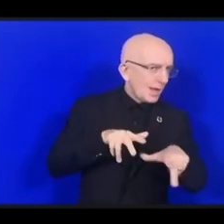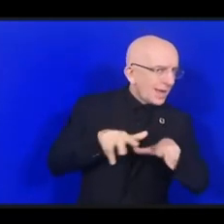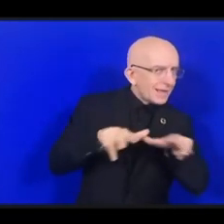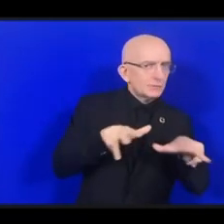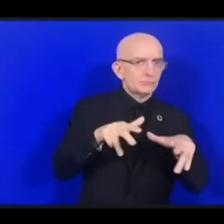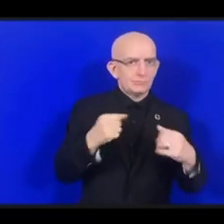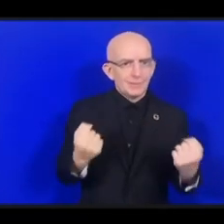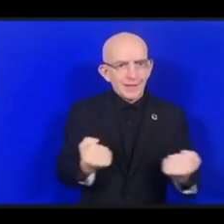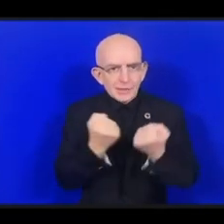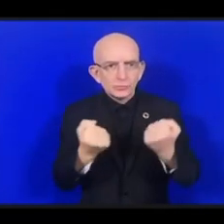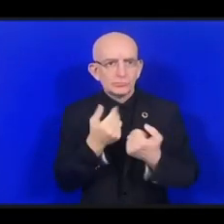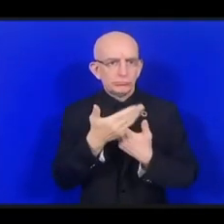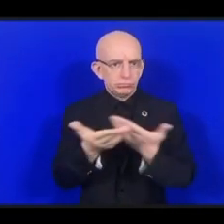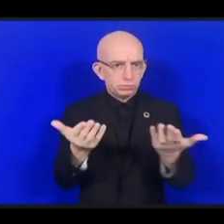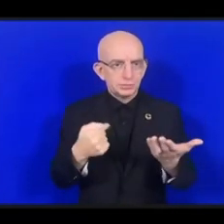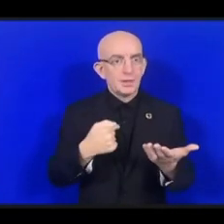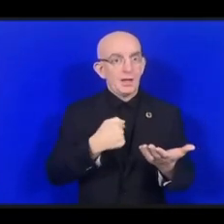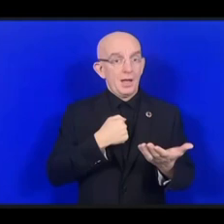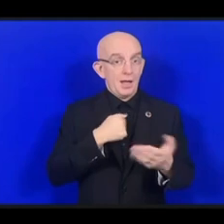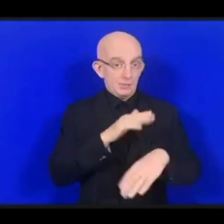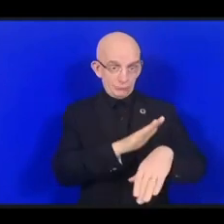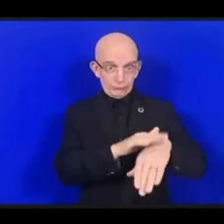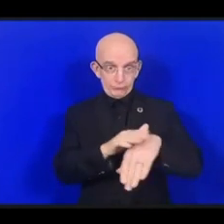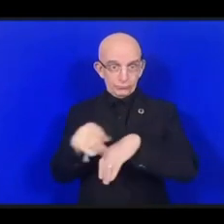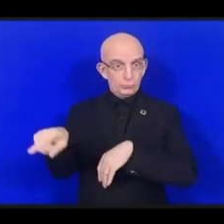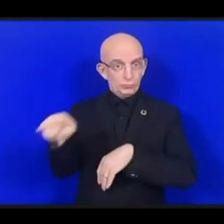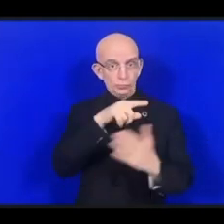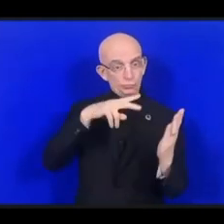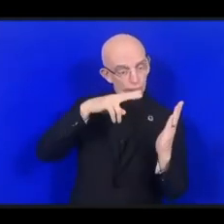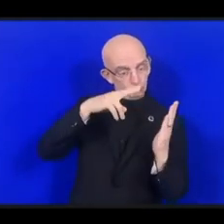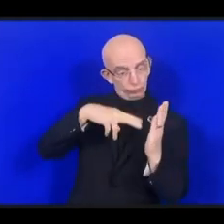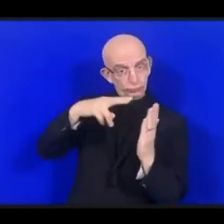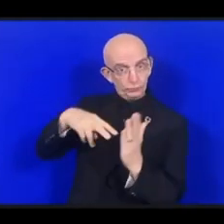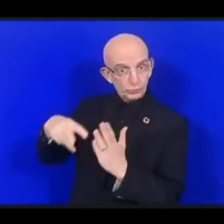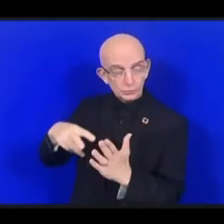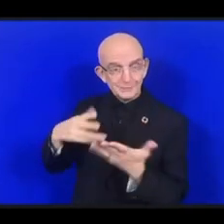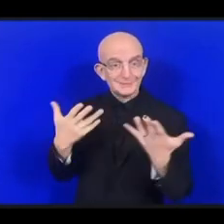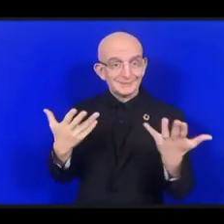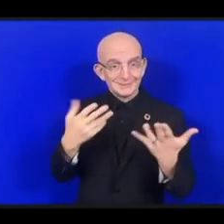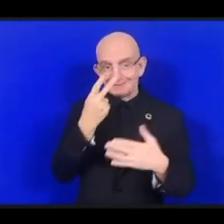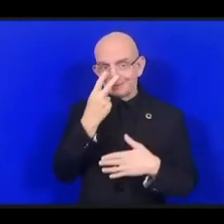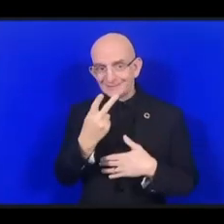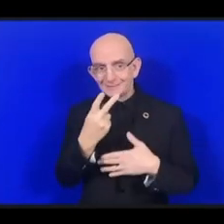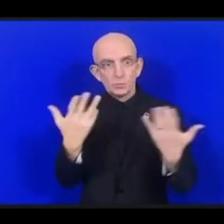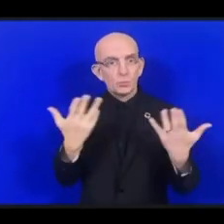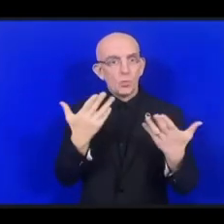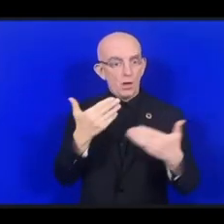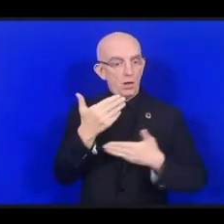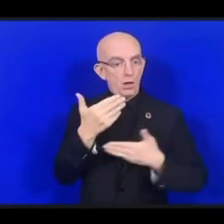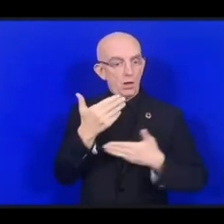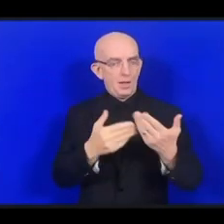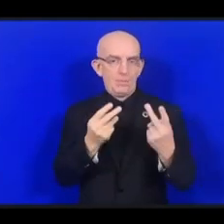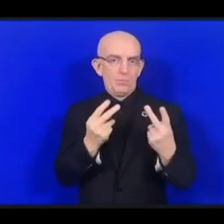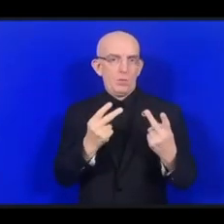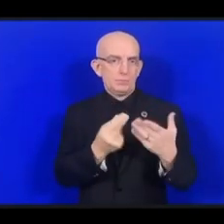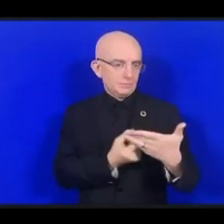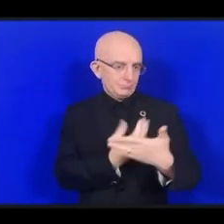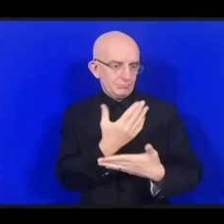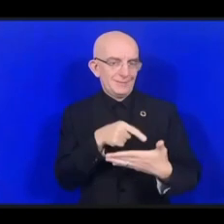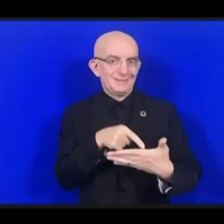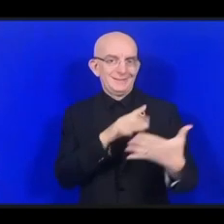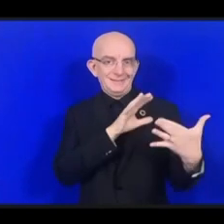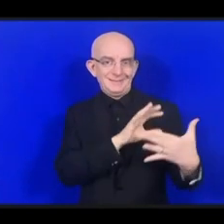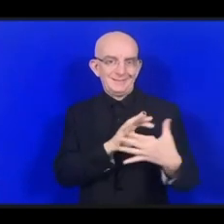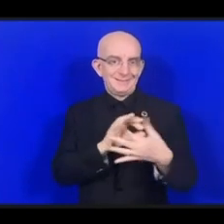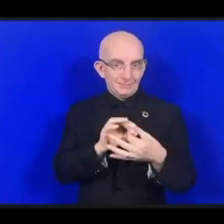итогами. Во-первых, основные тезисы, во-вторых, доклад по результатам